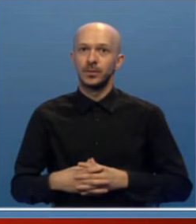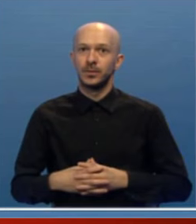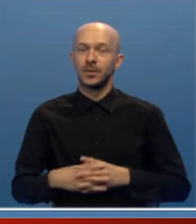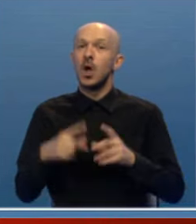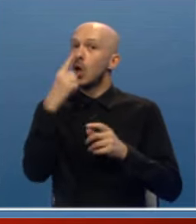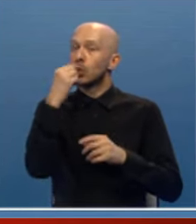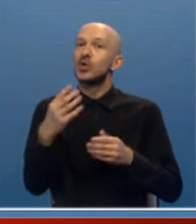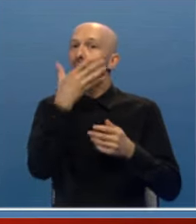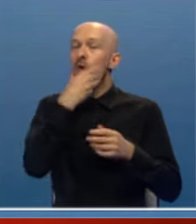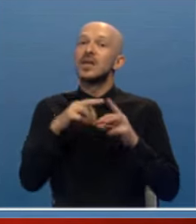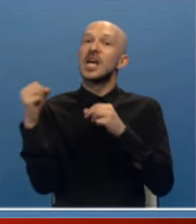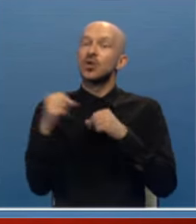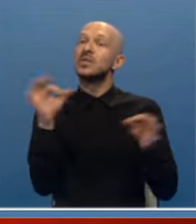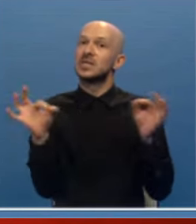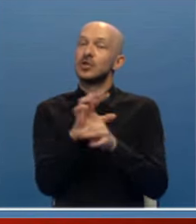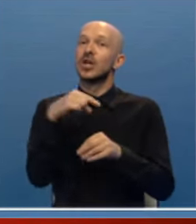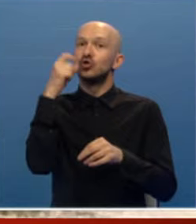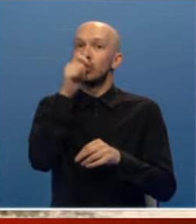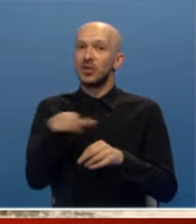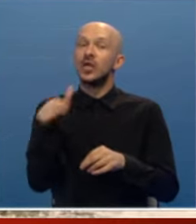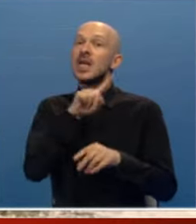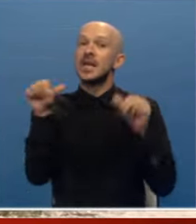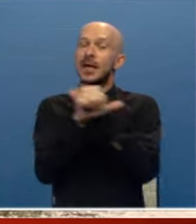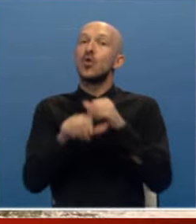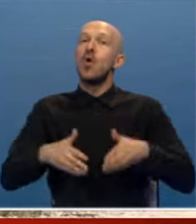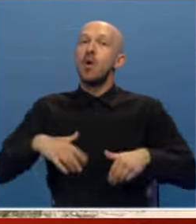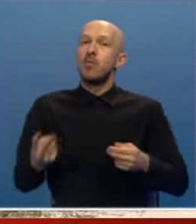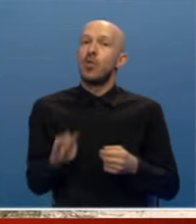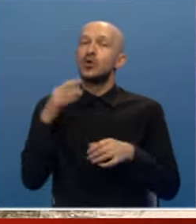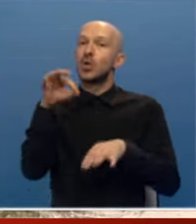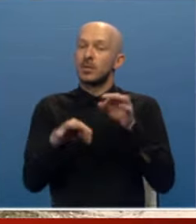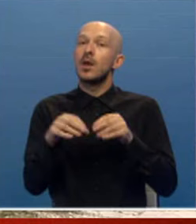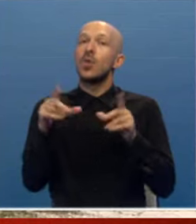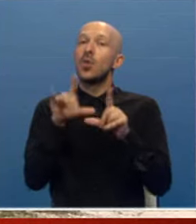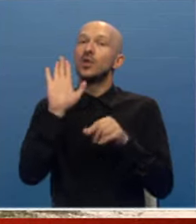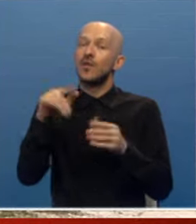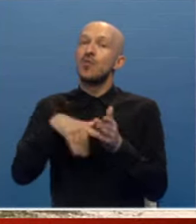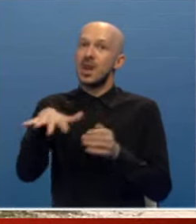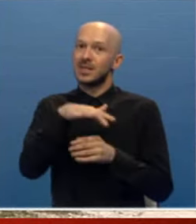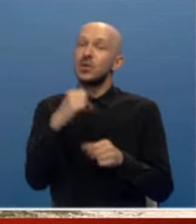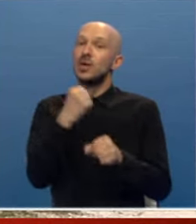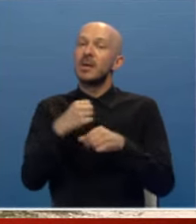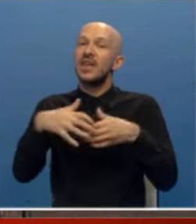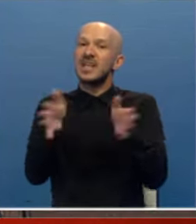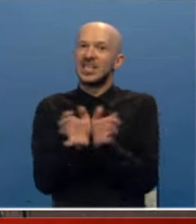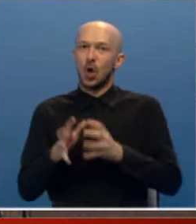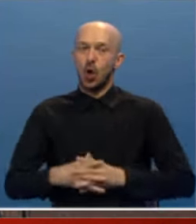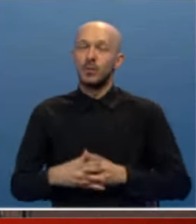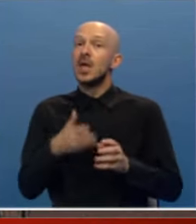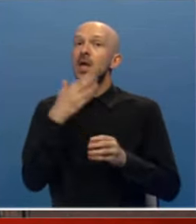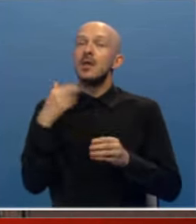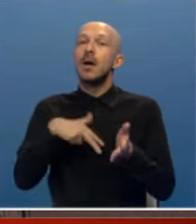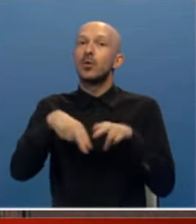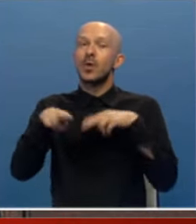Rode su ukrasa, donose i sreću, kažu mještani i ne kriju ponos, što su odabrale da baš u njihovom naselju naprave gnjezdo. Nema